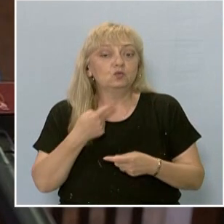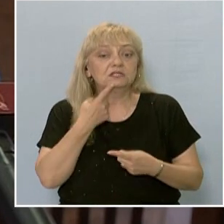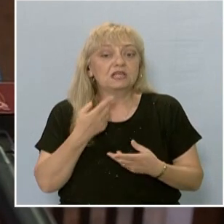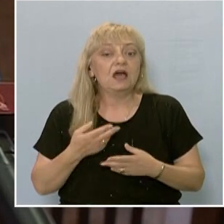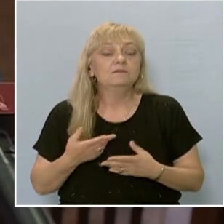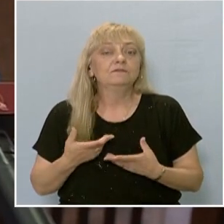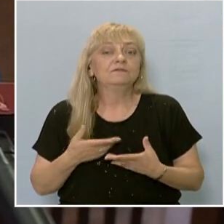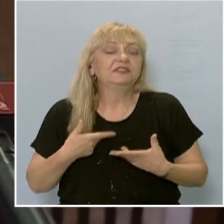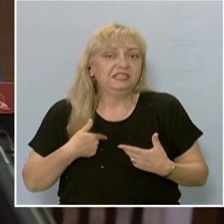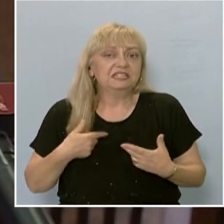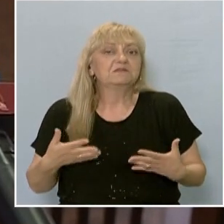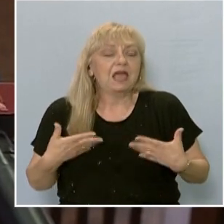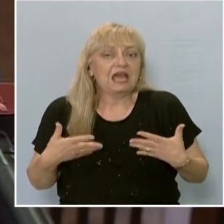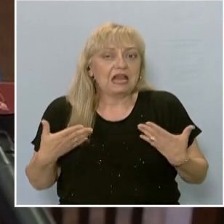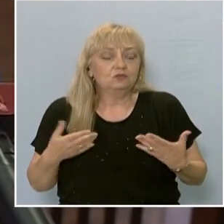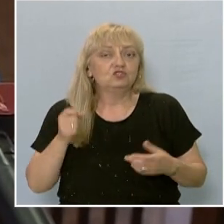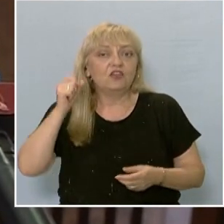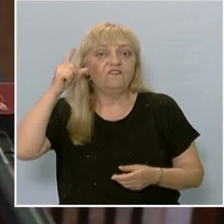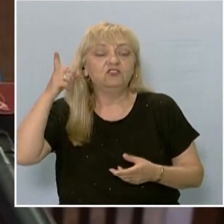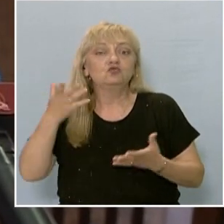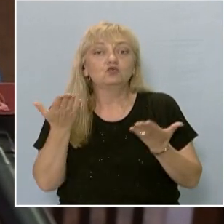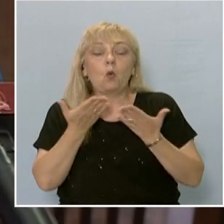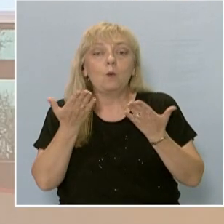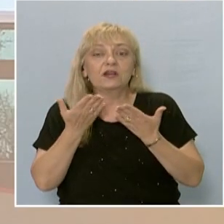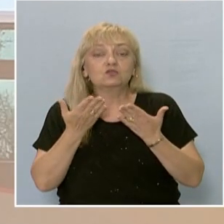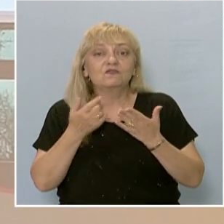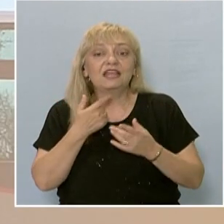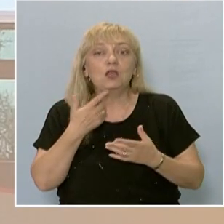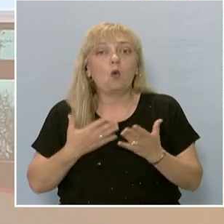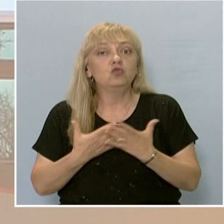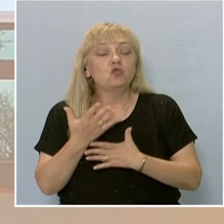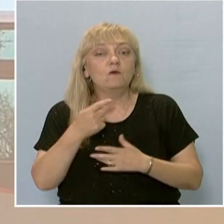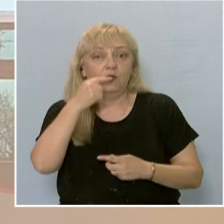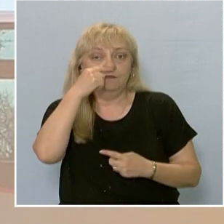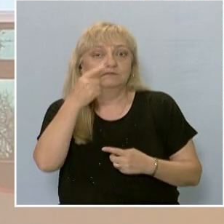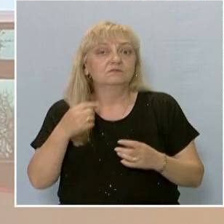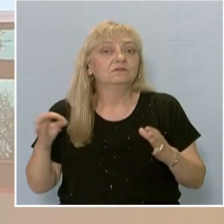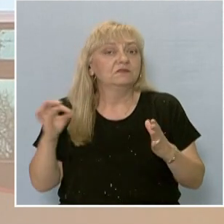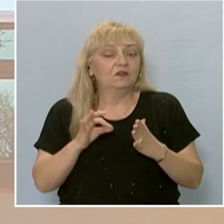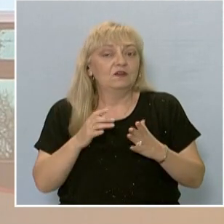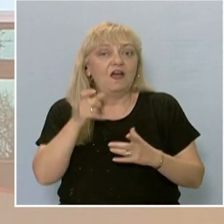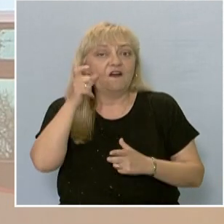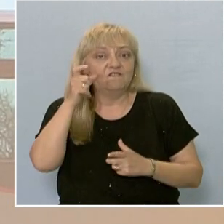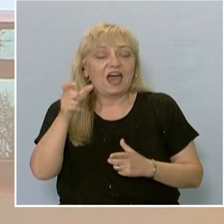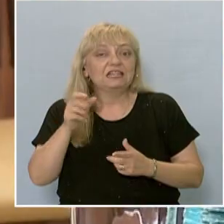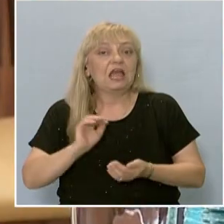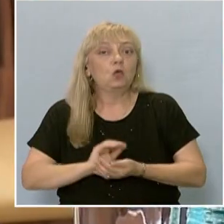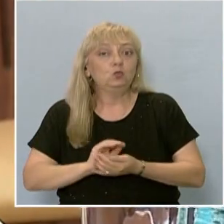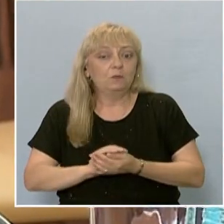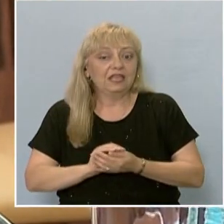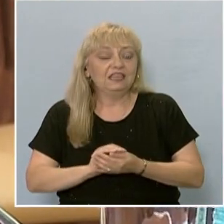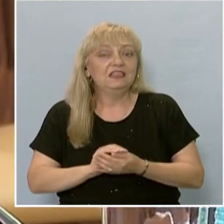сме, че висшето образование отново е на фокус. Мога само да се радвам, че Варна е отново домакин на